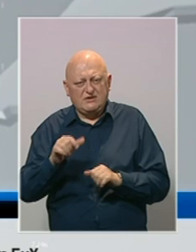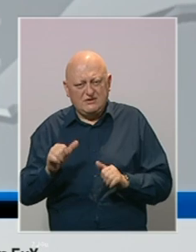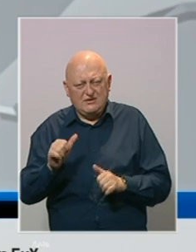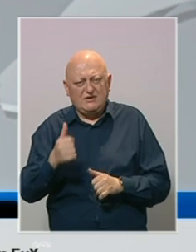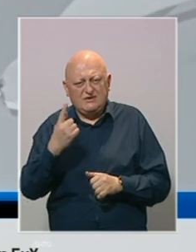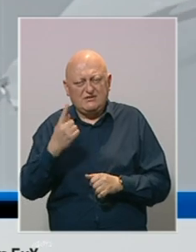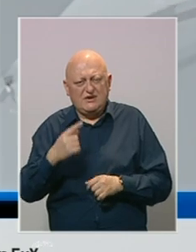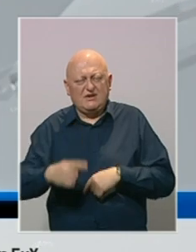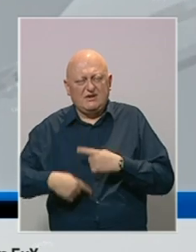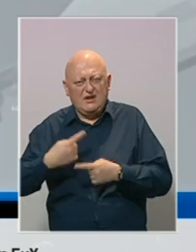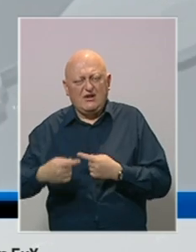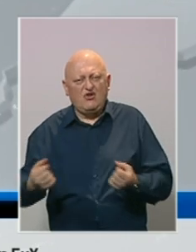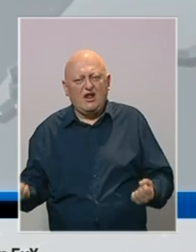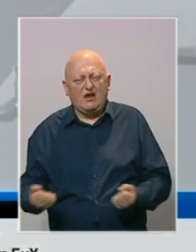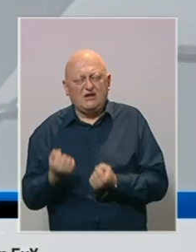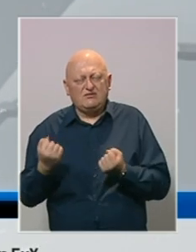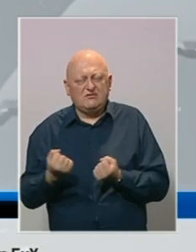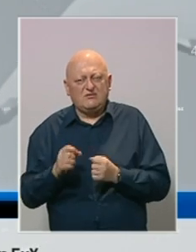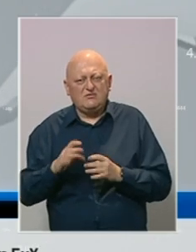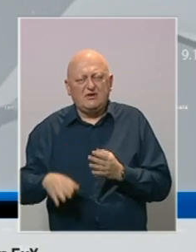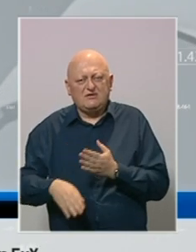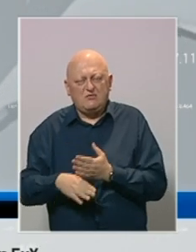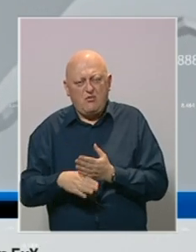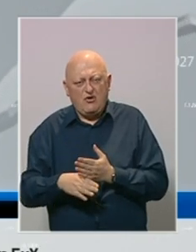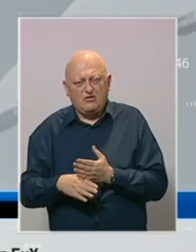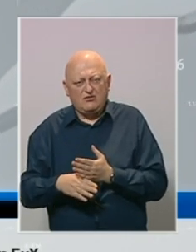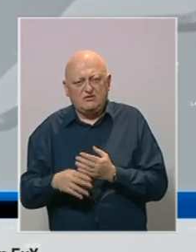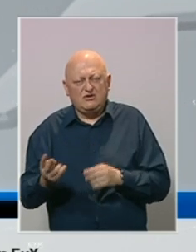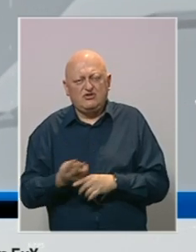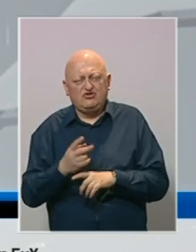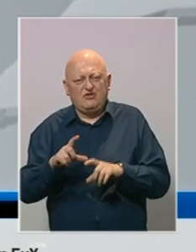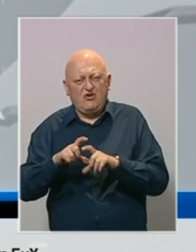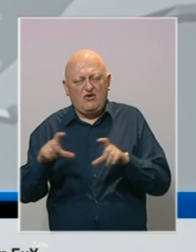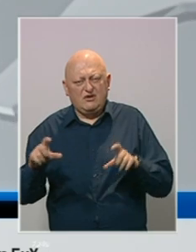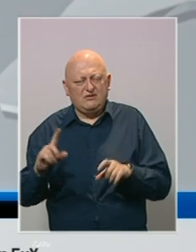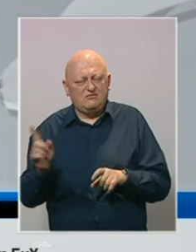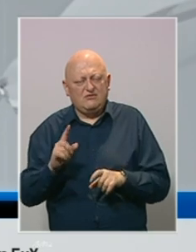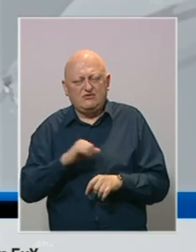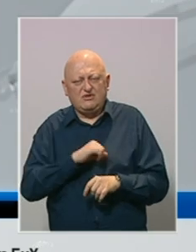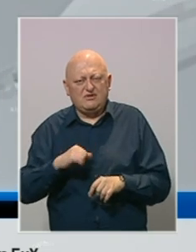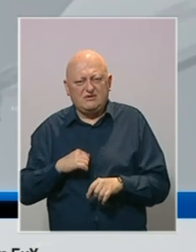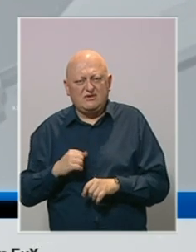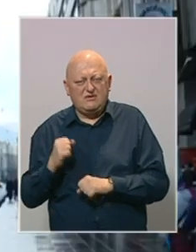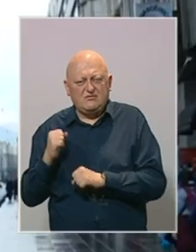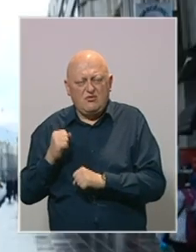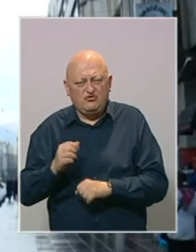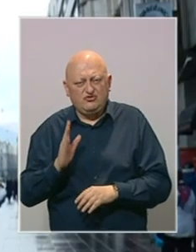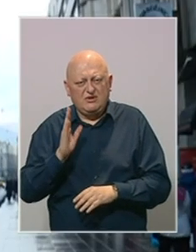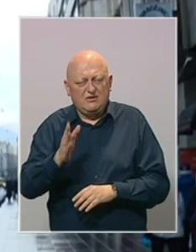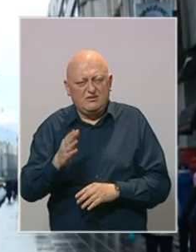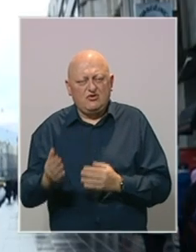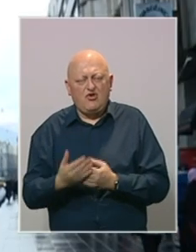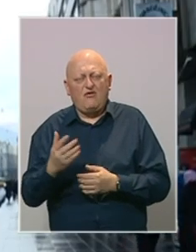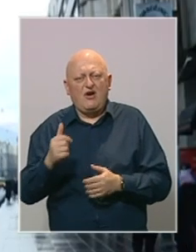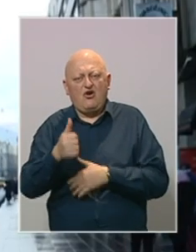jedan od generatora razvoja, ali bez pomoći državnih organa on sam ne može povući naprijed. Nova